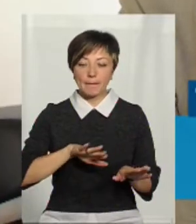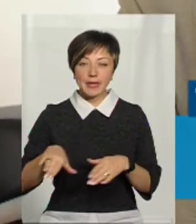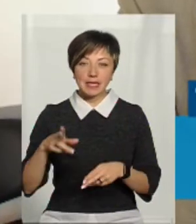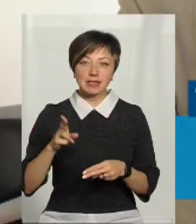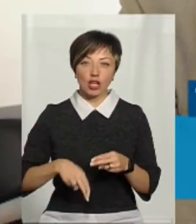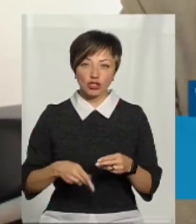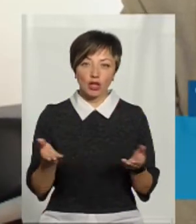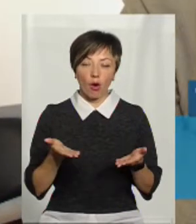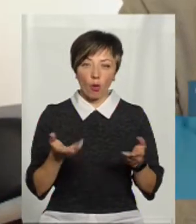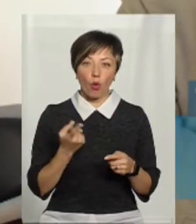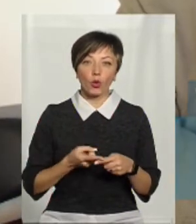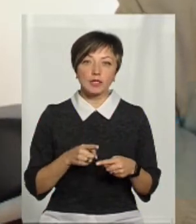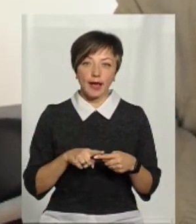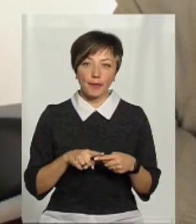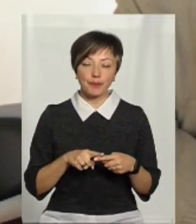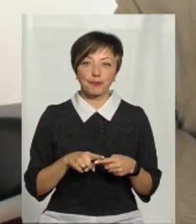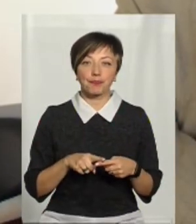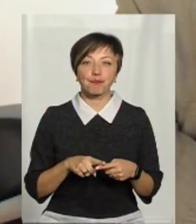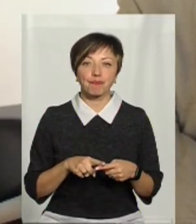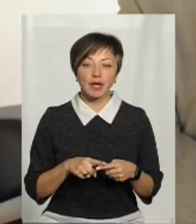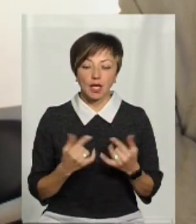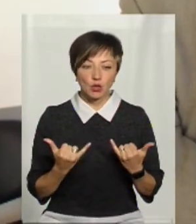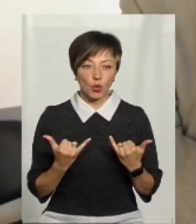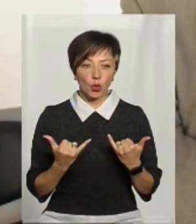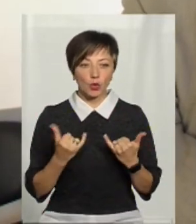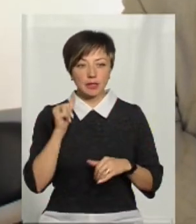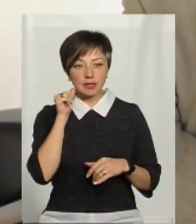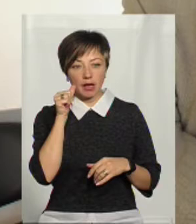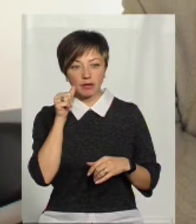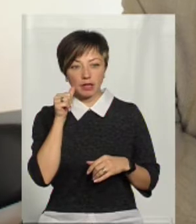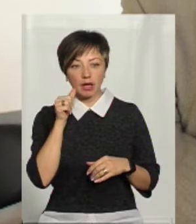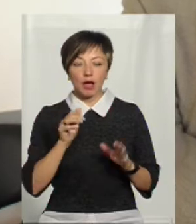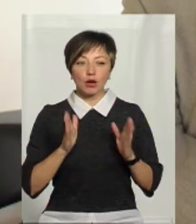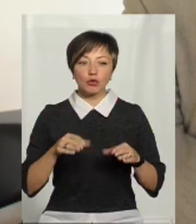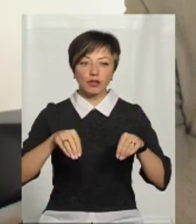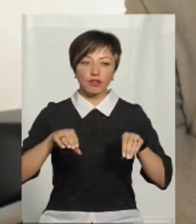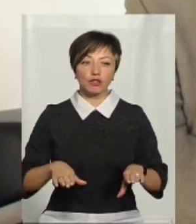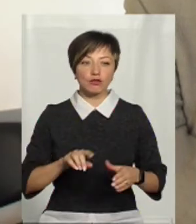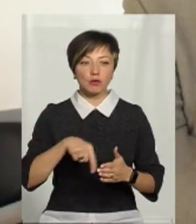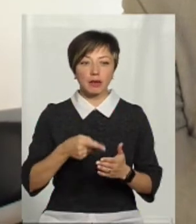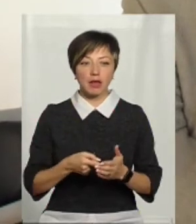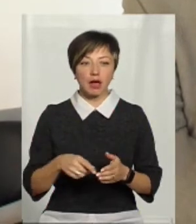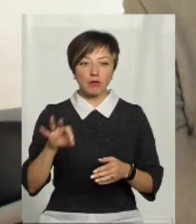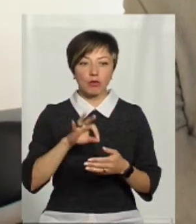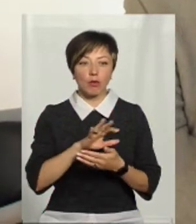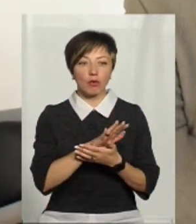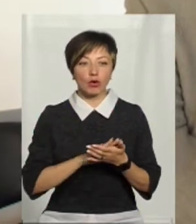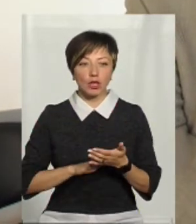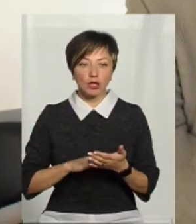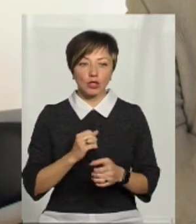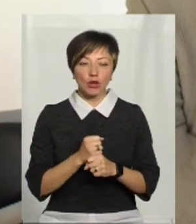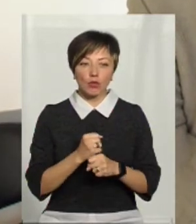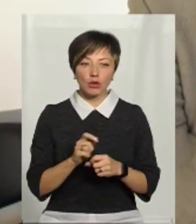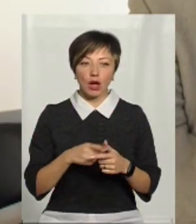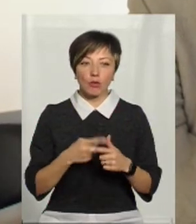закінчення якого, це сьогодні-завтра, буде вирішуватись питання про подальшу роботу